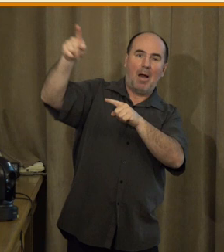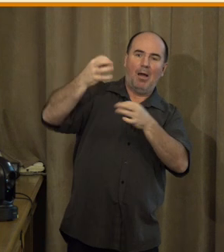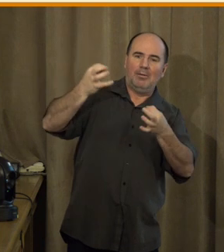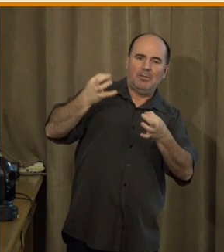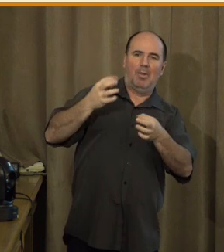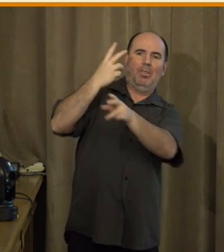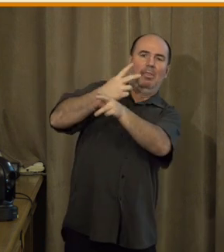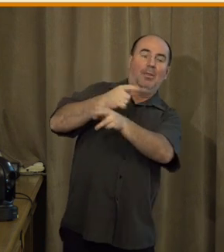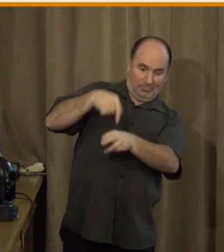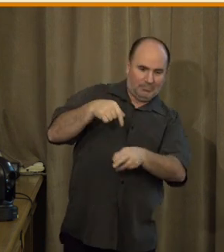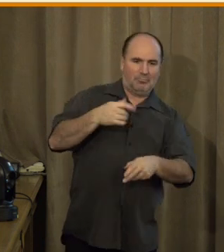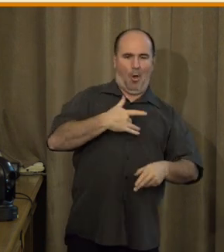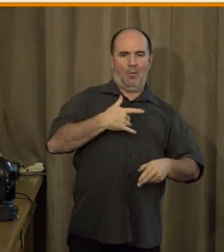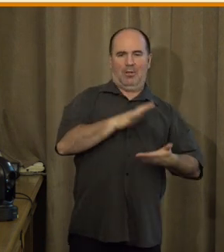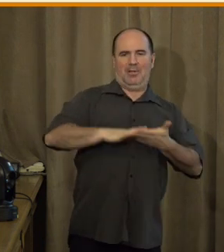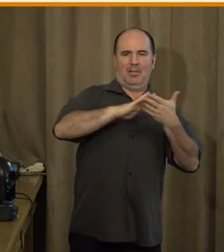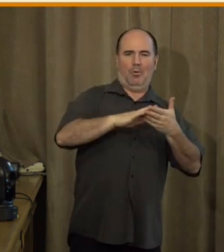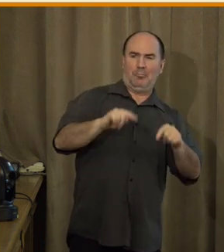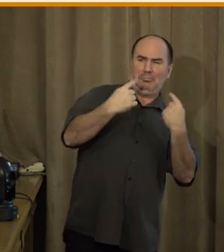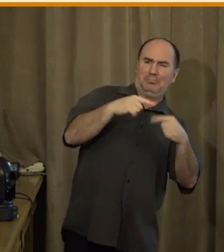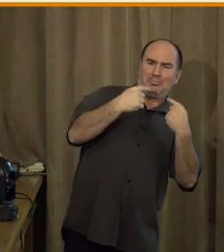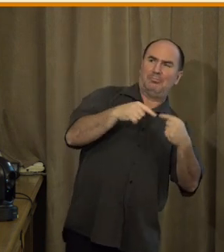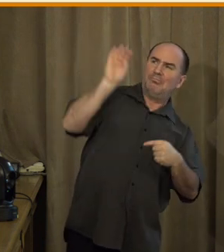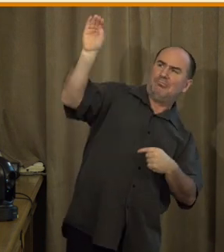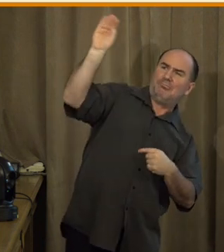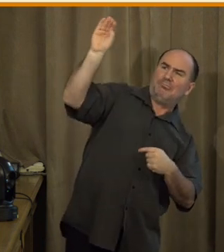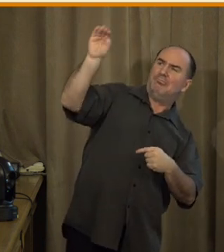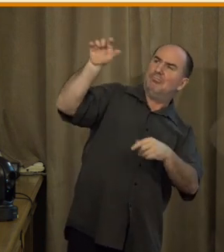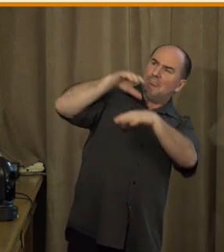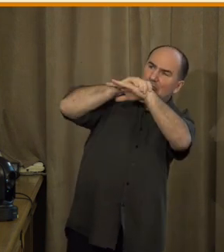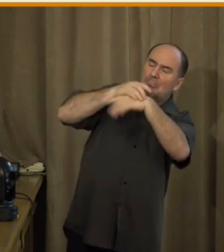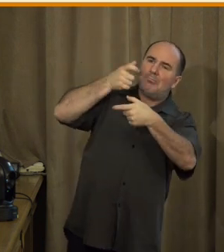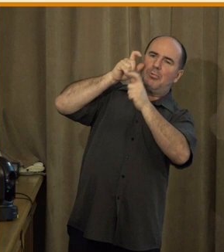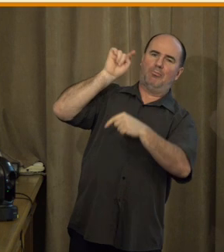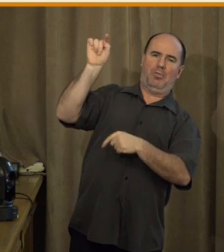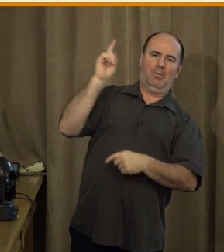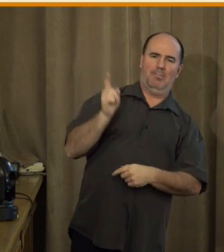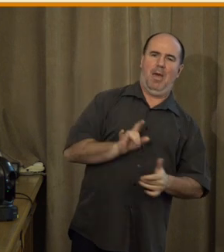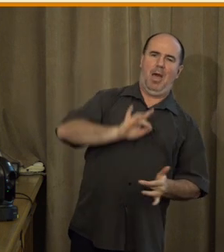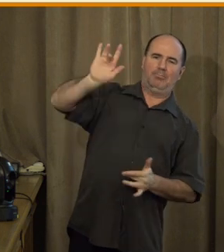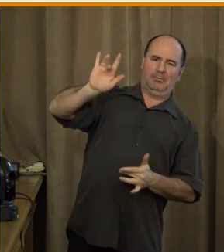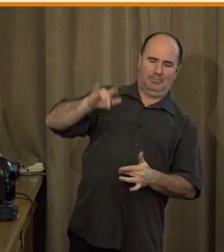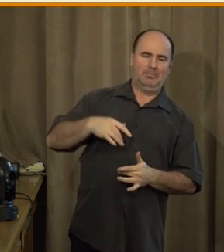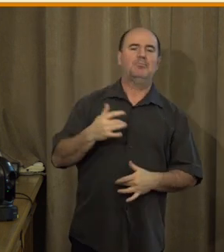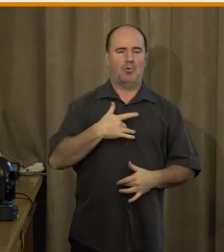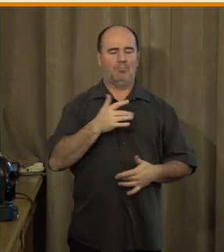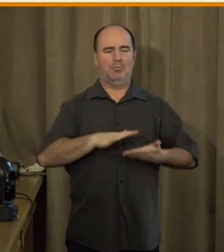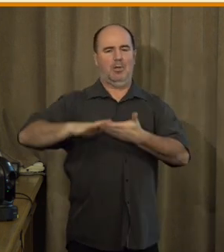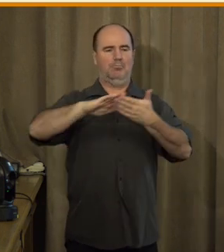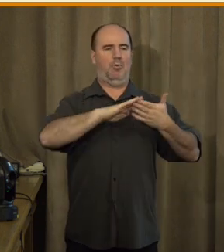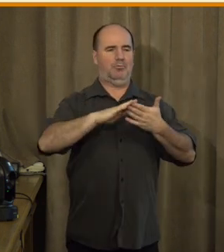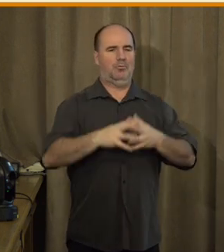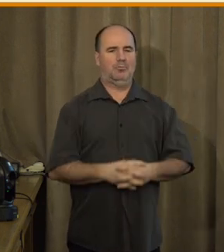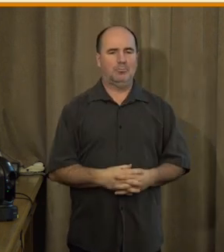důležité je, abychom se zásadně bavili o tom, jak má vypadat ten design vzdělávacích služeb pro